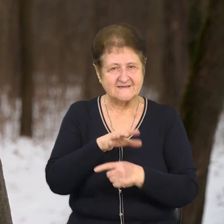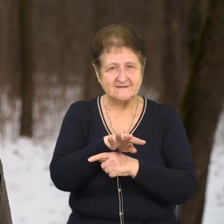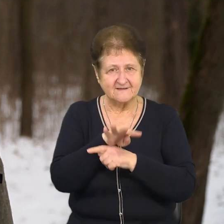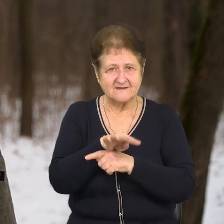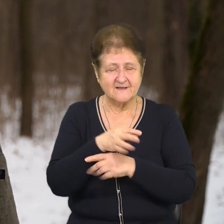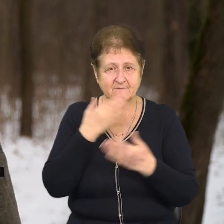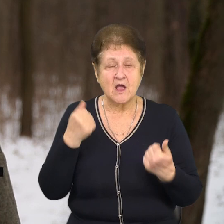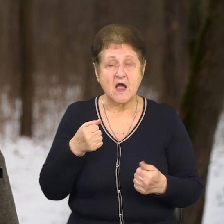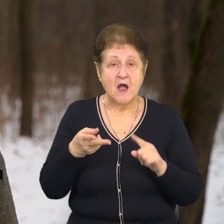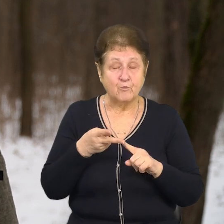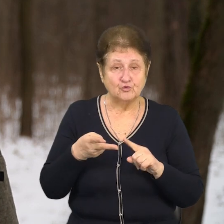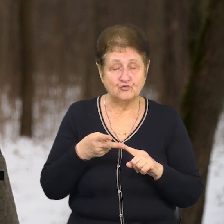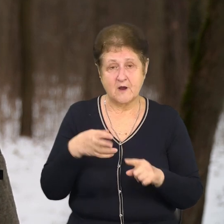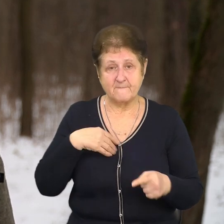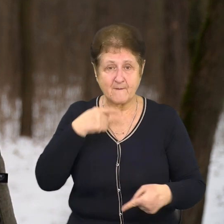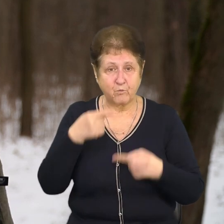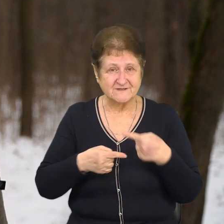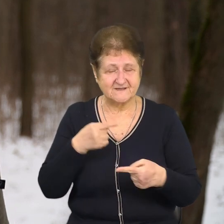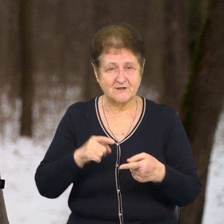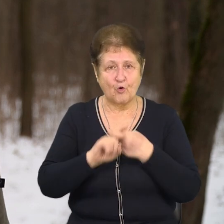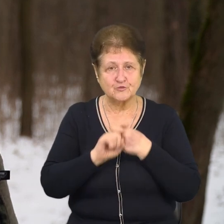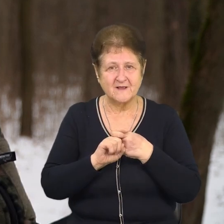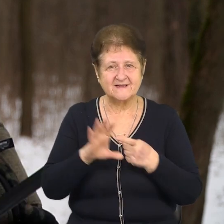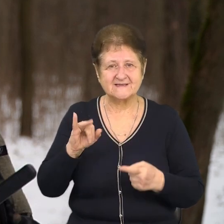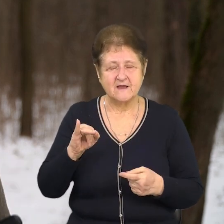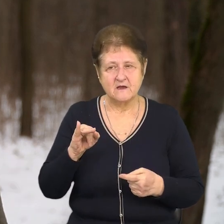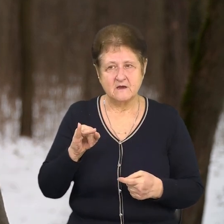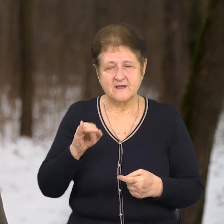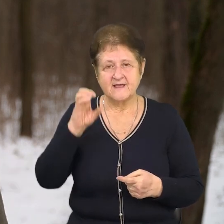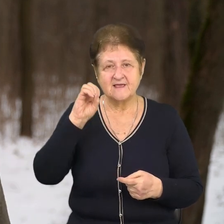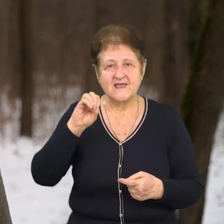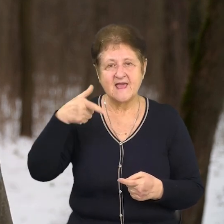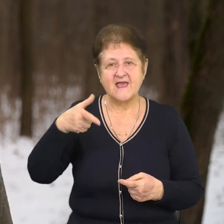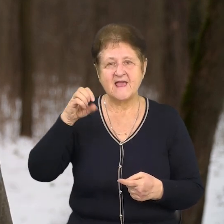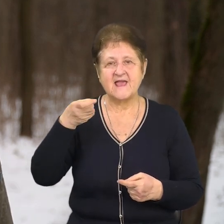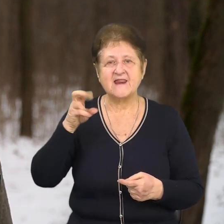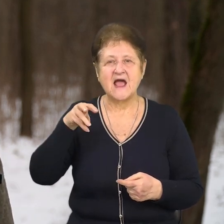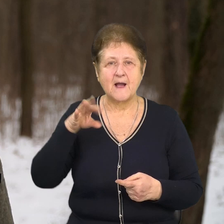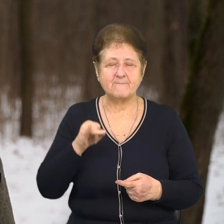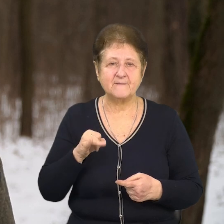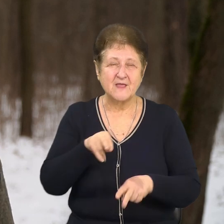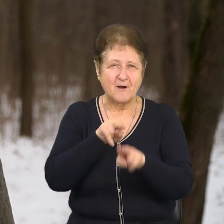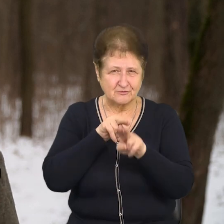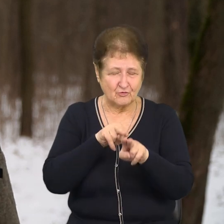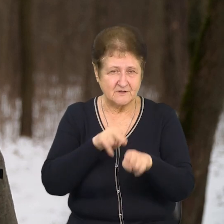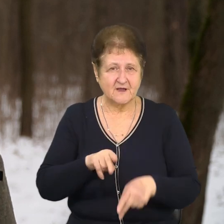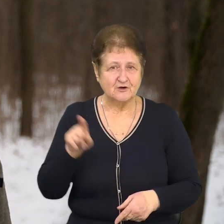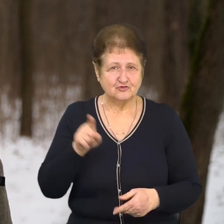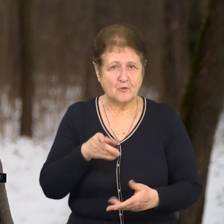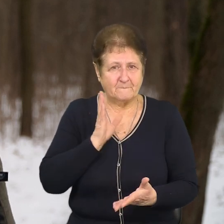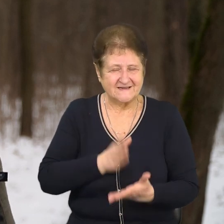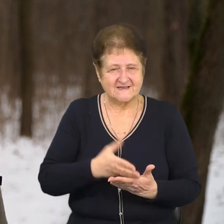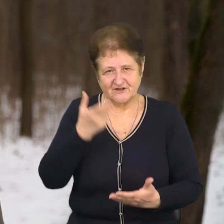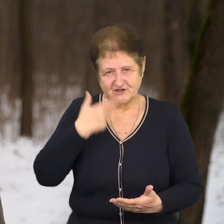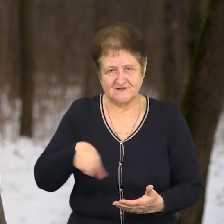По-друге, ми постійно контактуємо з єгерями, також, щоб обозначити свою присутність. Якщо є